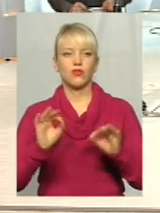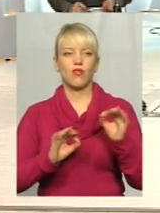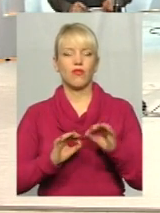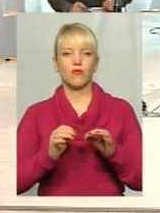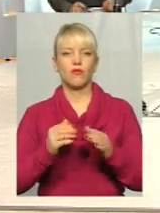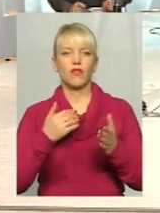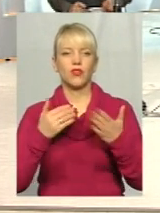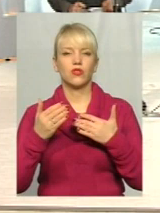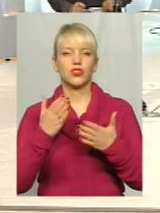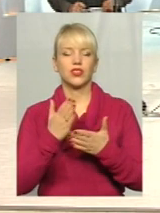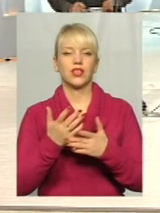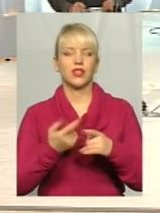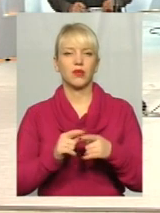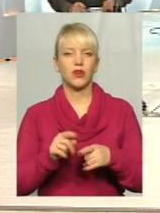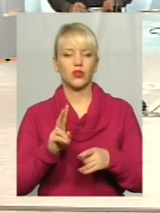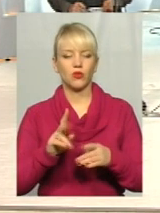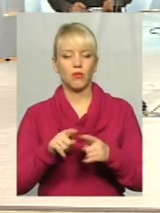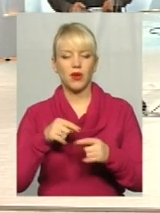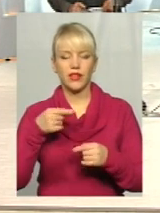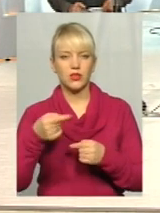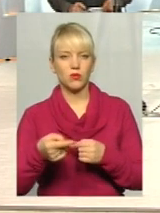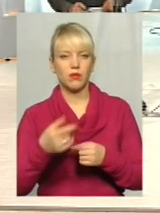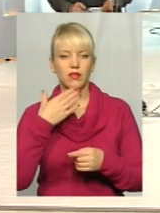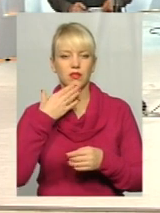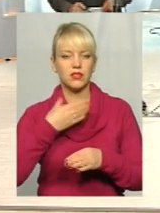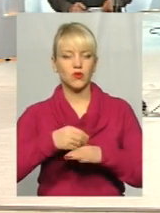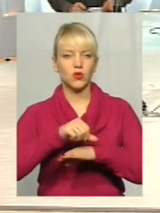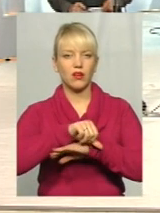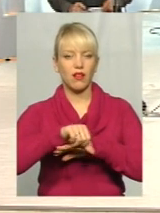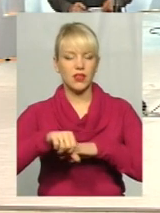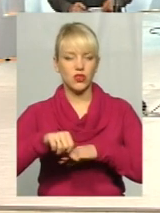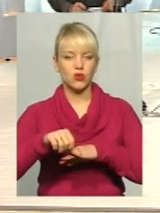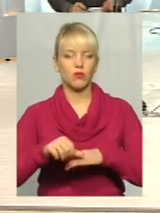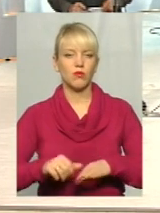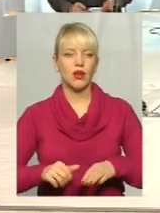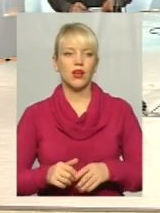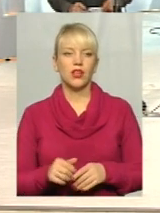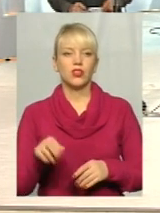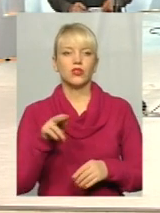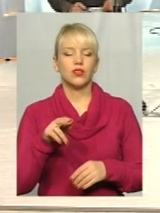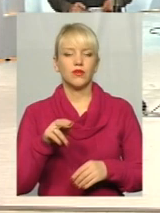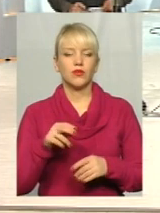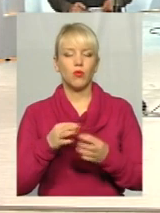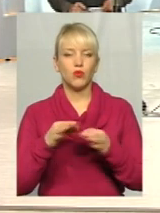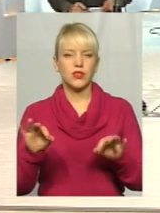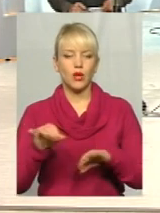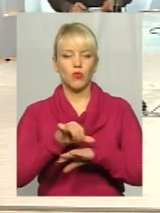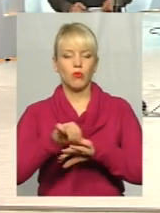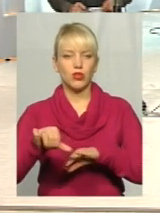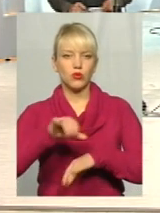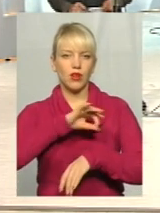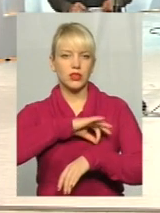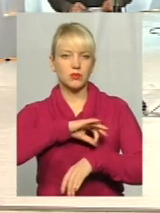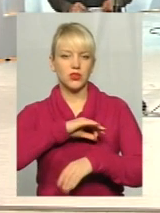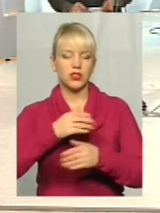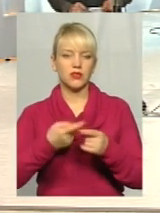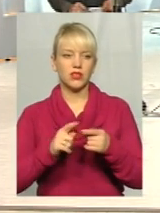відношенні є тими, які вже переступили свою граничну межу, скажімо, допустиму межу експлуатації, отих